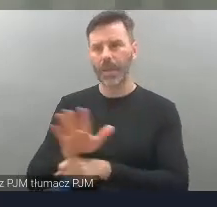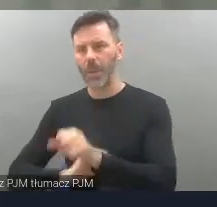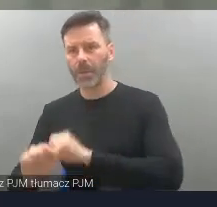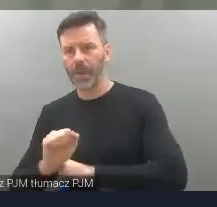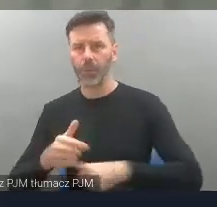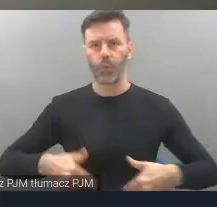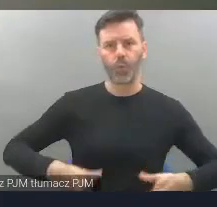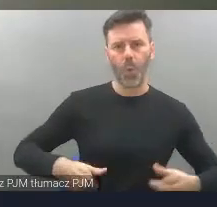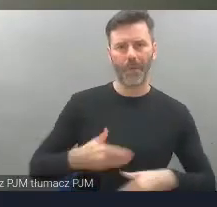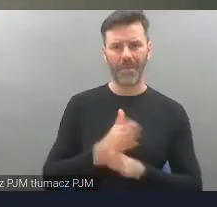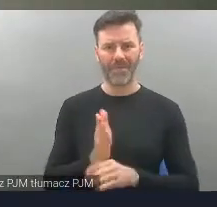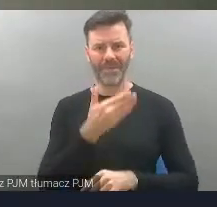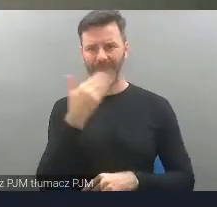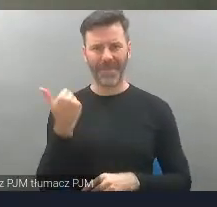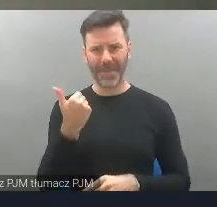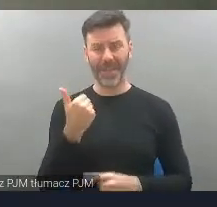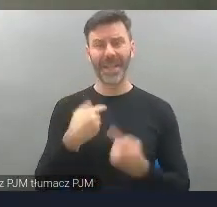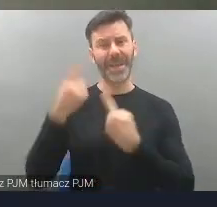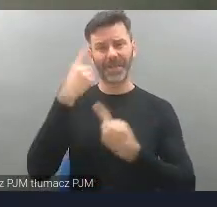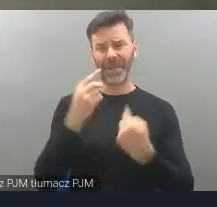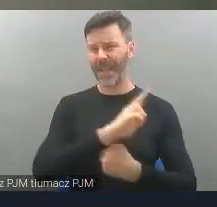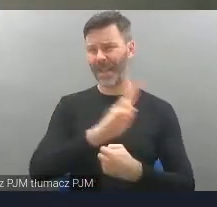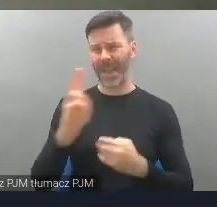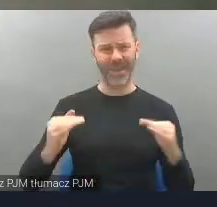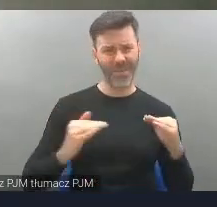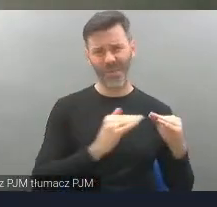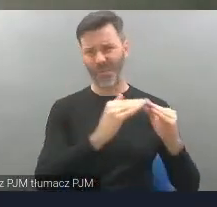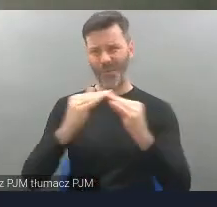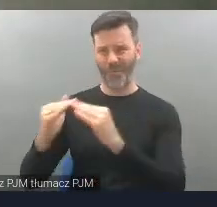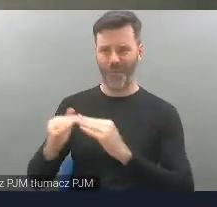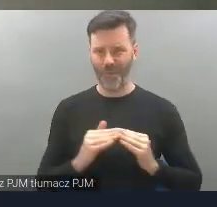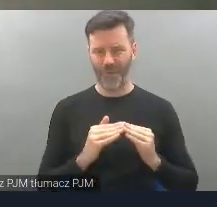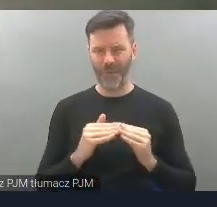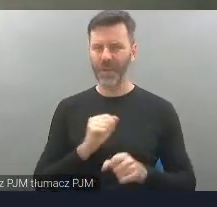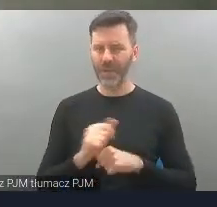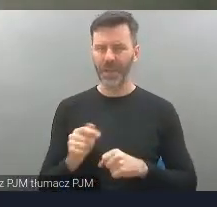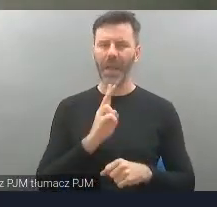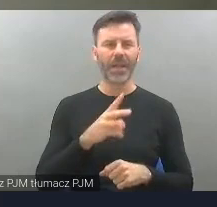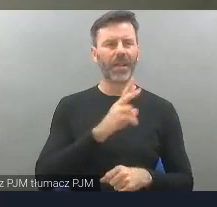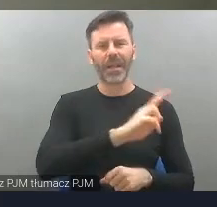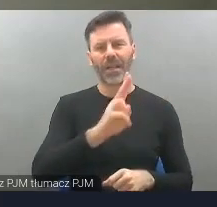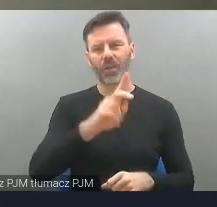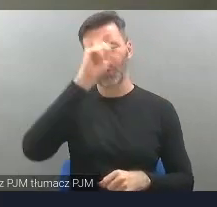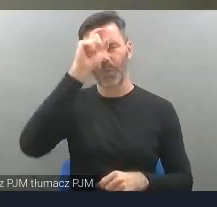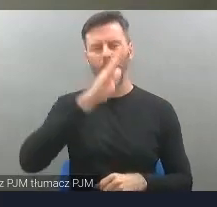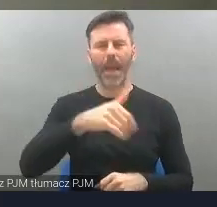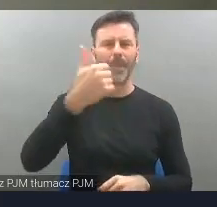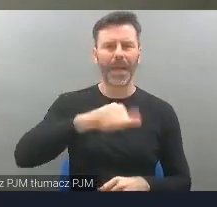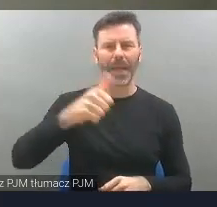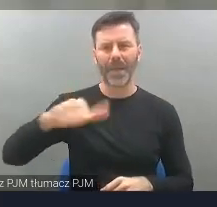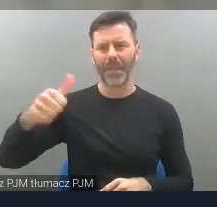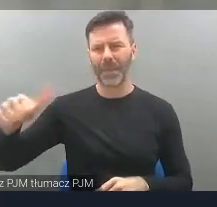i niepełnosprawnych, bo myślę, że gdzieś każdy z nas nosi jakąś niepełność, jakiś brak, który potrzebuje